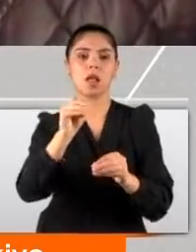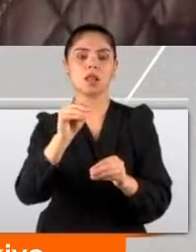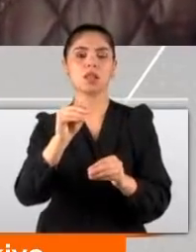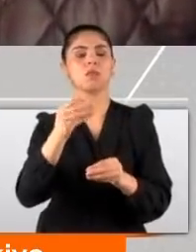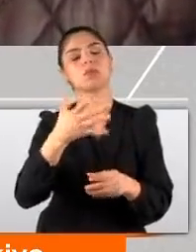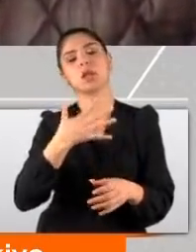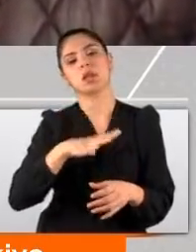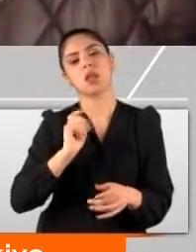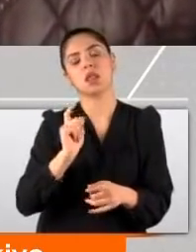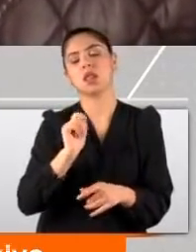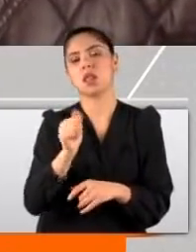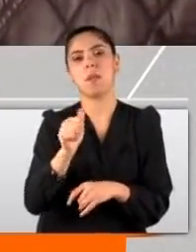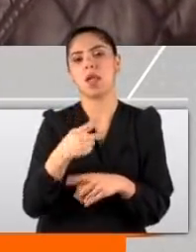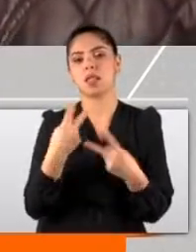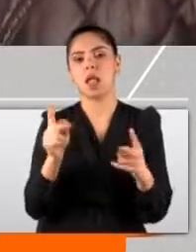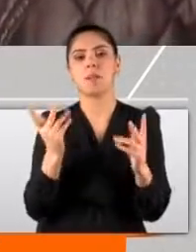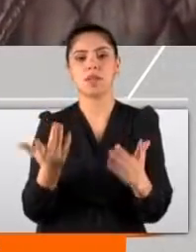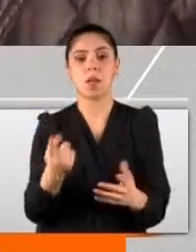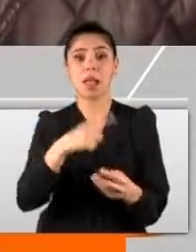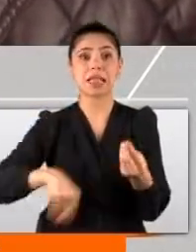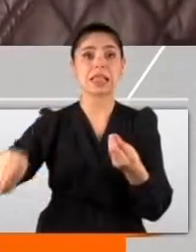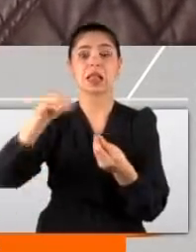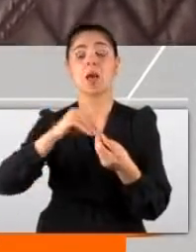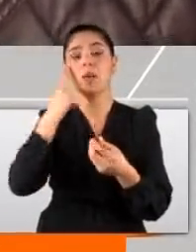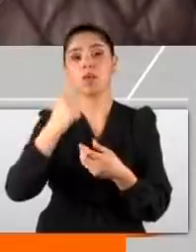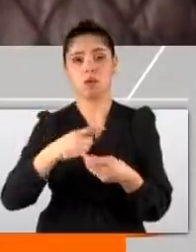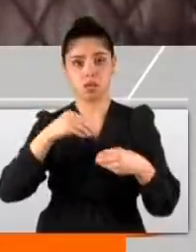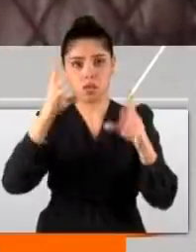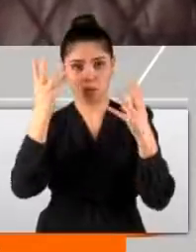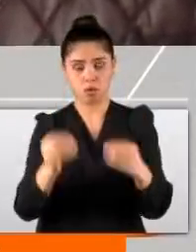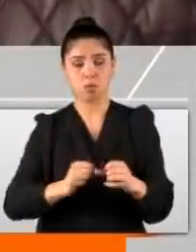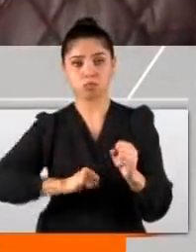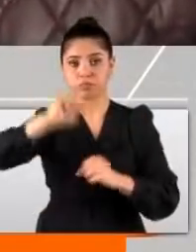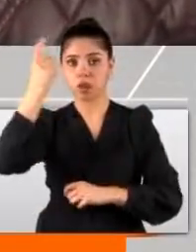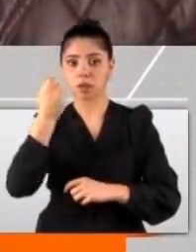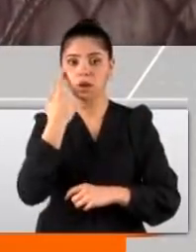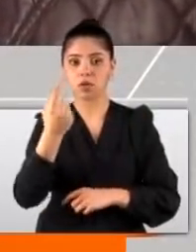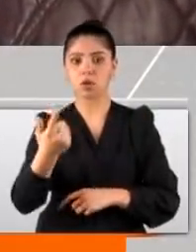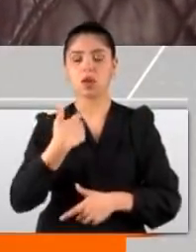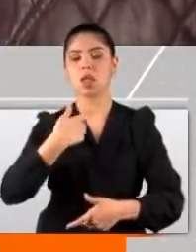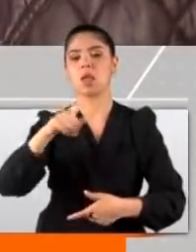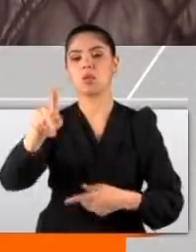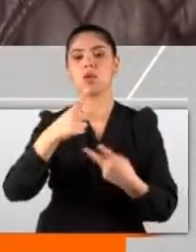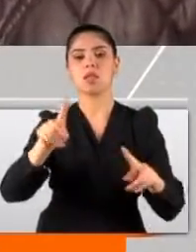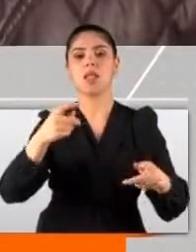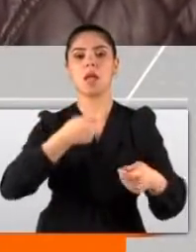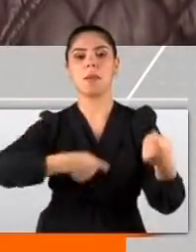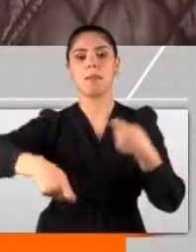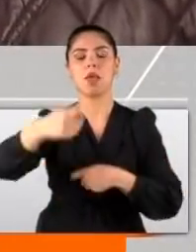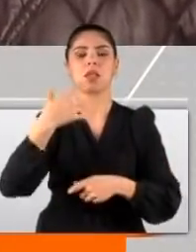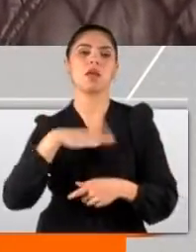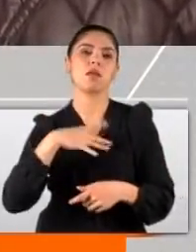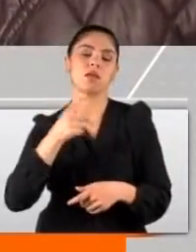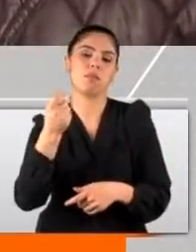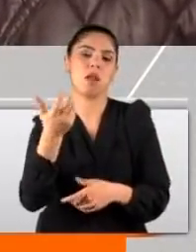gerekir bence zaten. İstediği zaman satabilir ama fahiş fiyatla satabilir mi? Serbest piyasa politikası var. Elinizdeki malasını istediğiniz